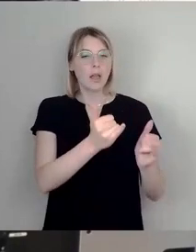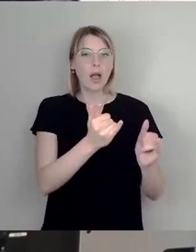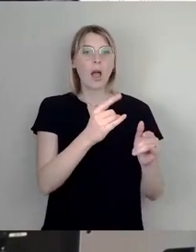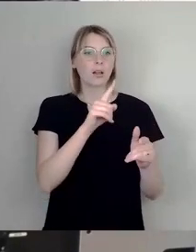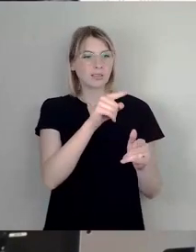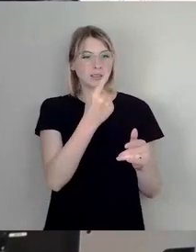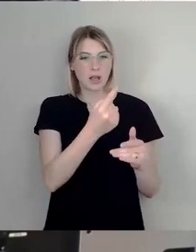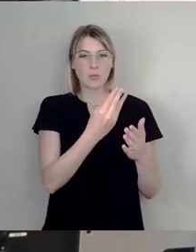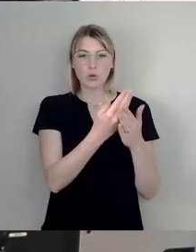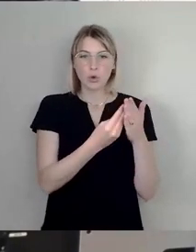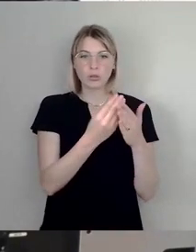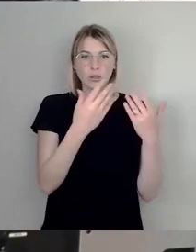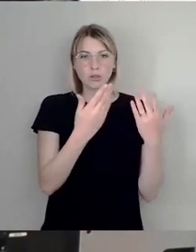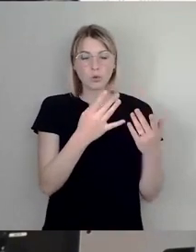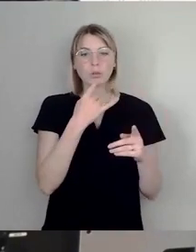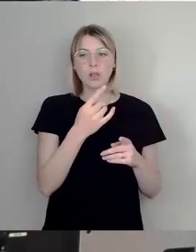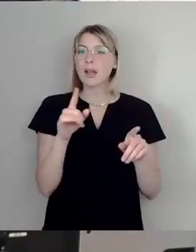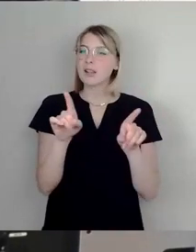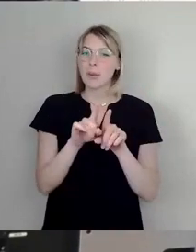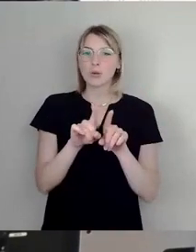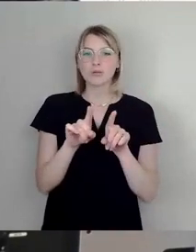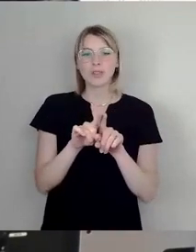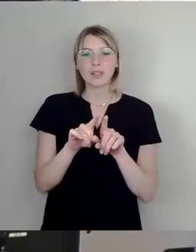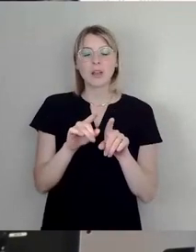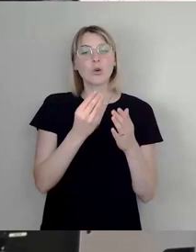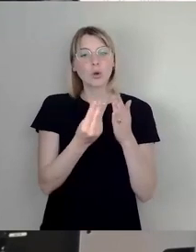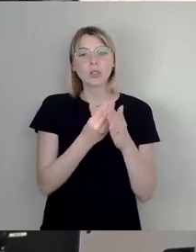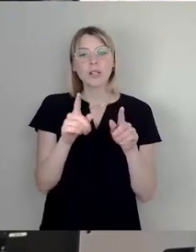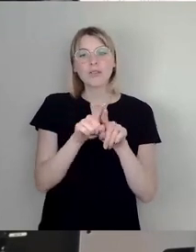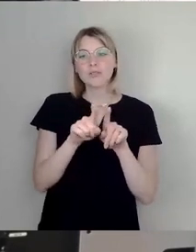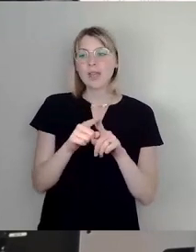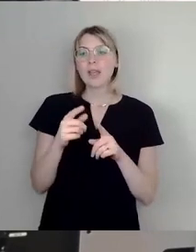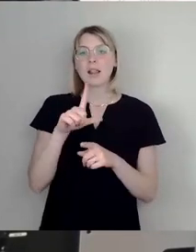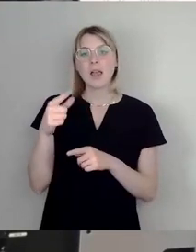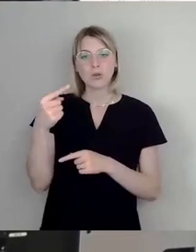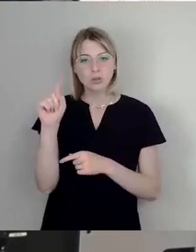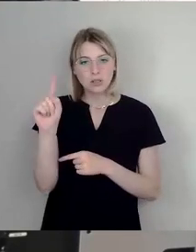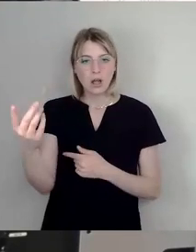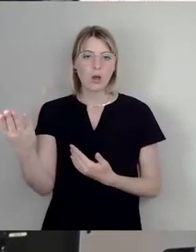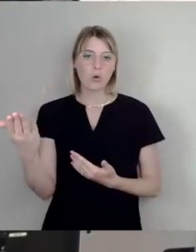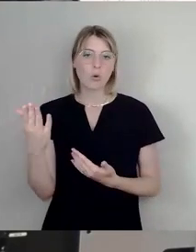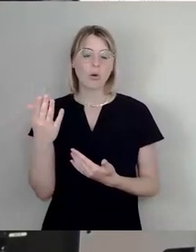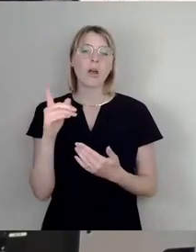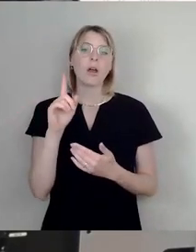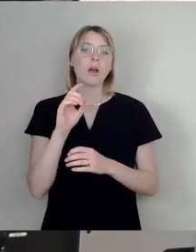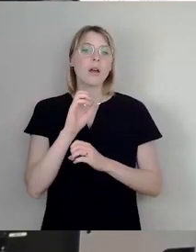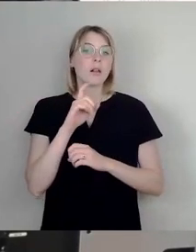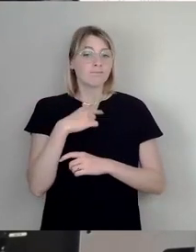wie Lea Grundig. Im Prinzip, wir werden dem zustimmen. Es ist auch